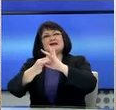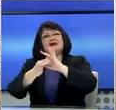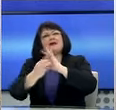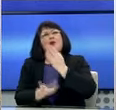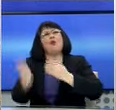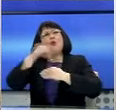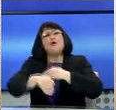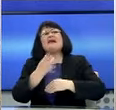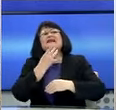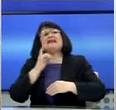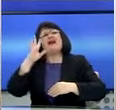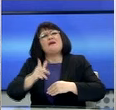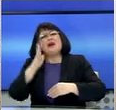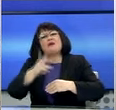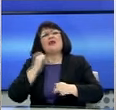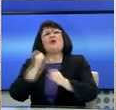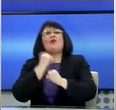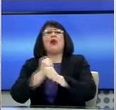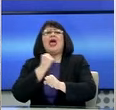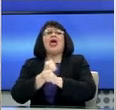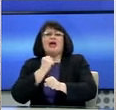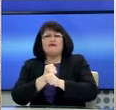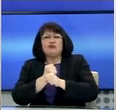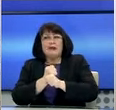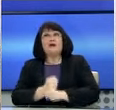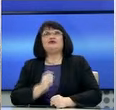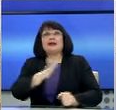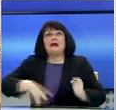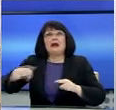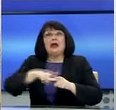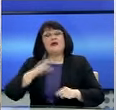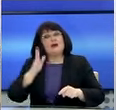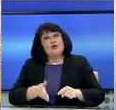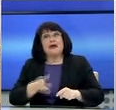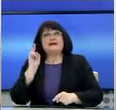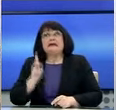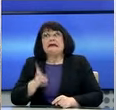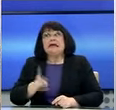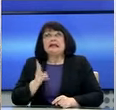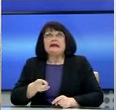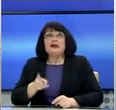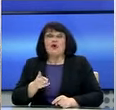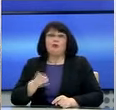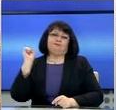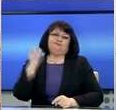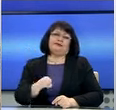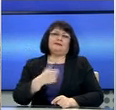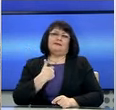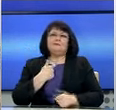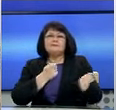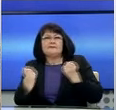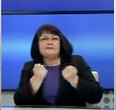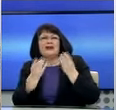άοκνα. Σκληρά καθημερινά, προκειμένου να ανταπεξέλθει η χώρα μας και σε αυτό το κίνδυνο. Μέσα από το μηχανισμό διαχείρισης